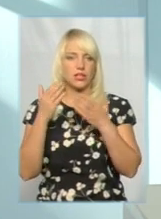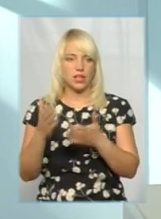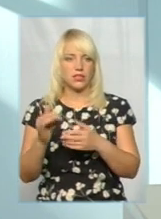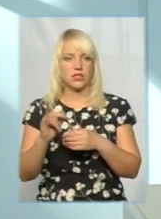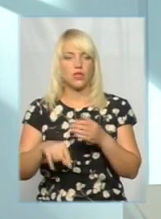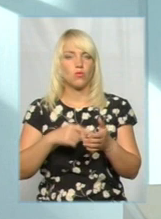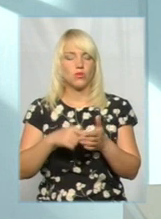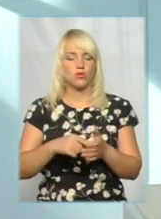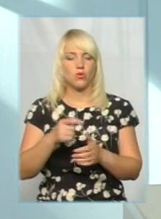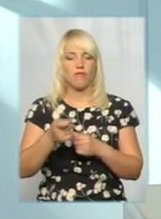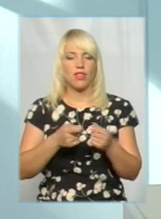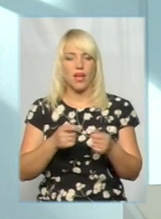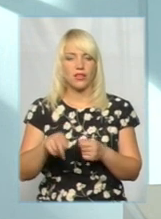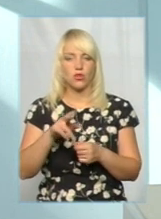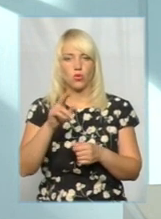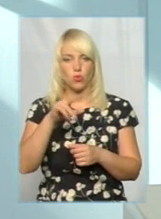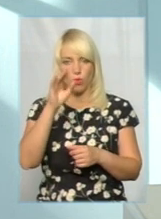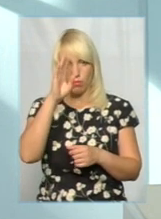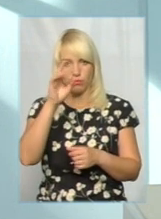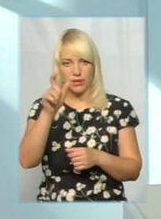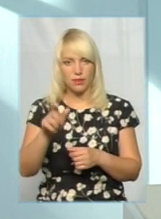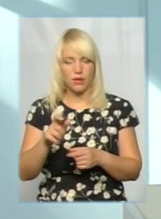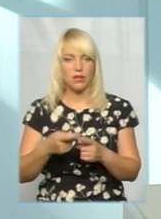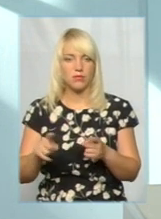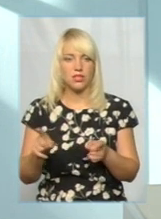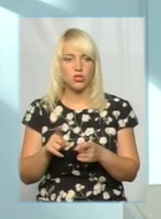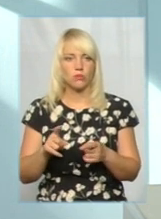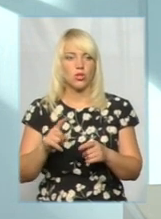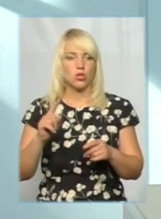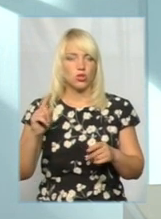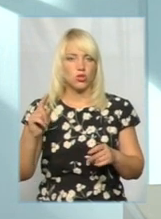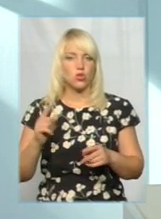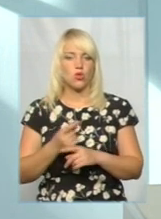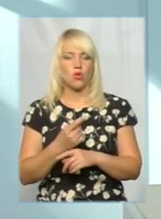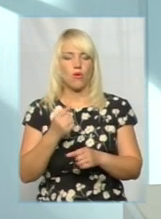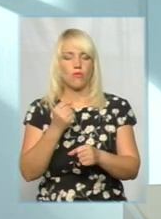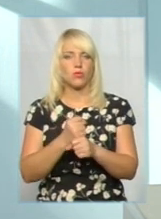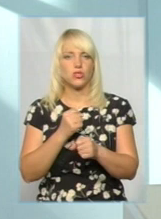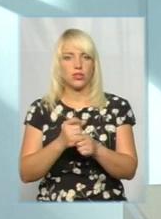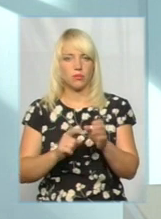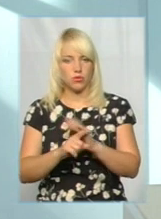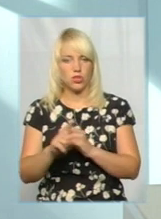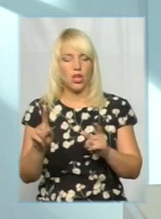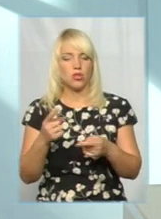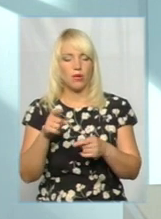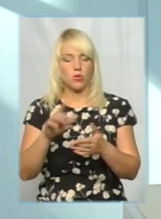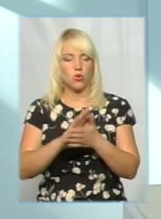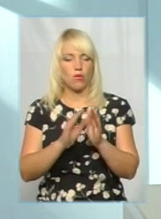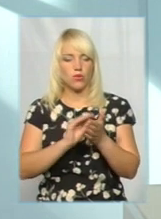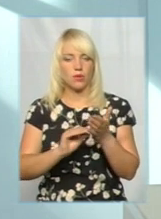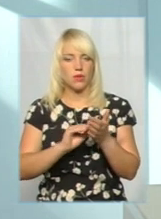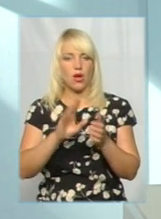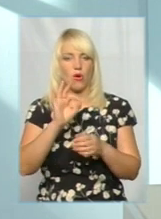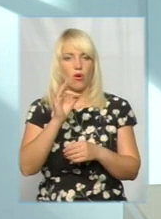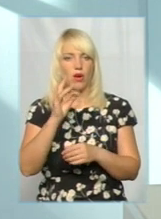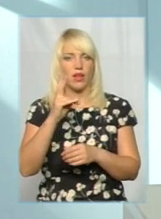міської влади до підприємця, щоб він їх знову запустив, тому що в договорі чітко прописано, що вони здані в оренду до